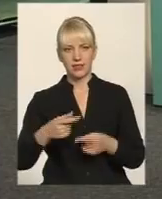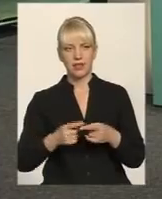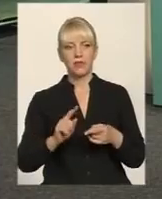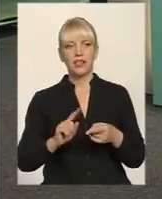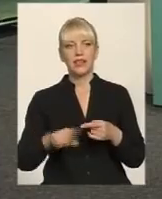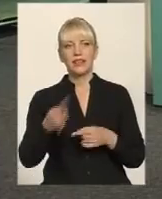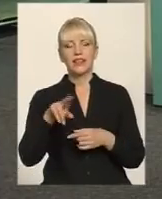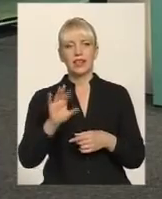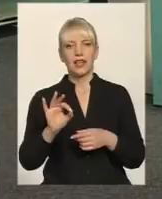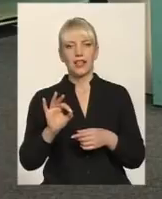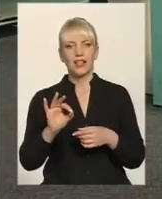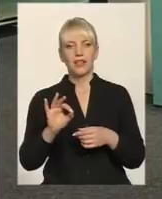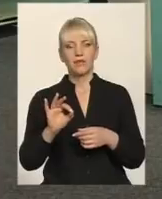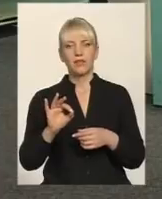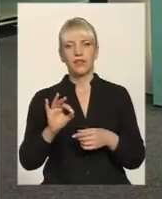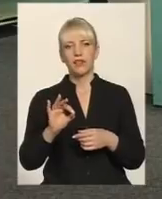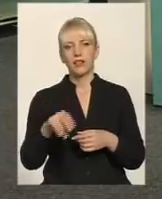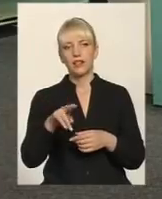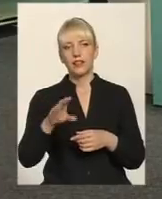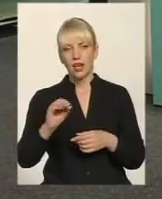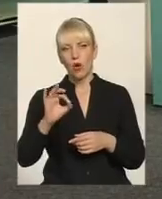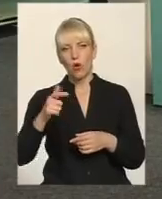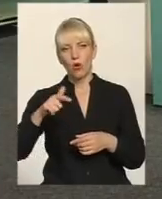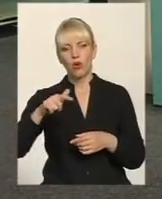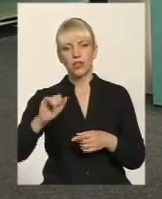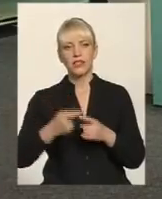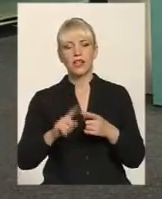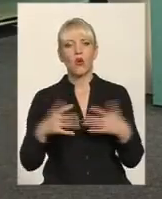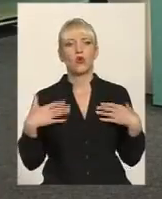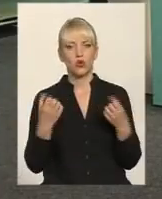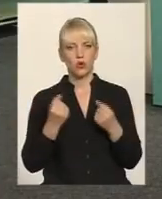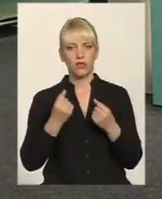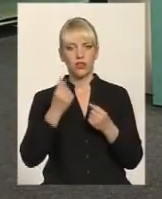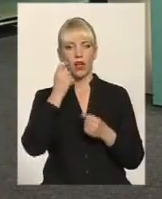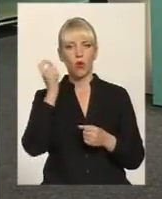Олігархізація як дуже важливий елемент оздоровлення України.